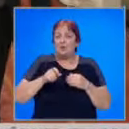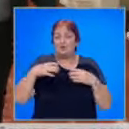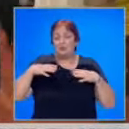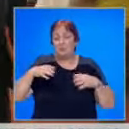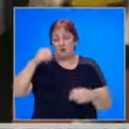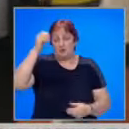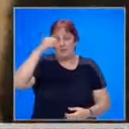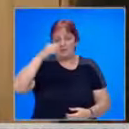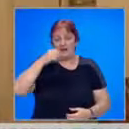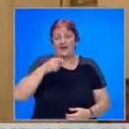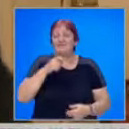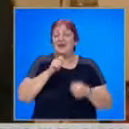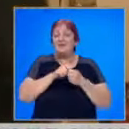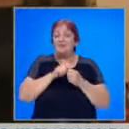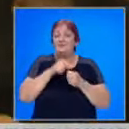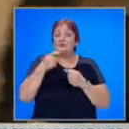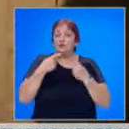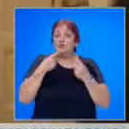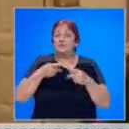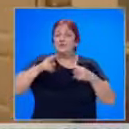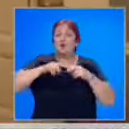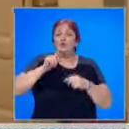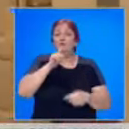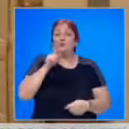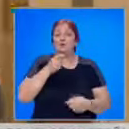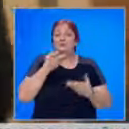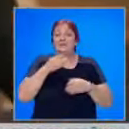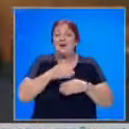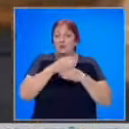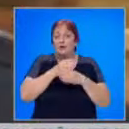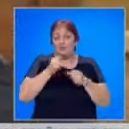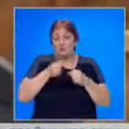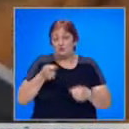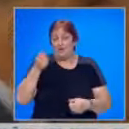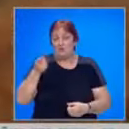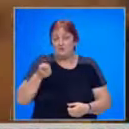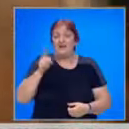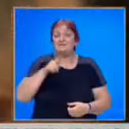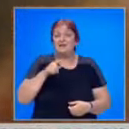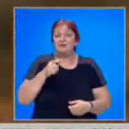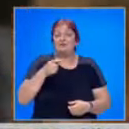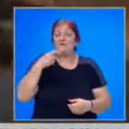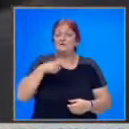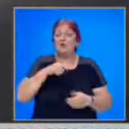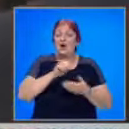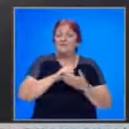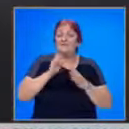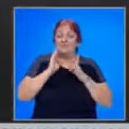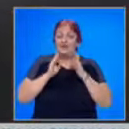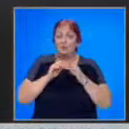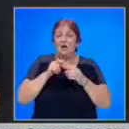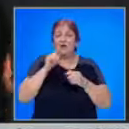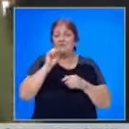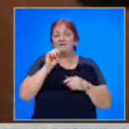от Демократична България. Той направи този коментар в отговор на въпрос, каква подкрепа очаква от тях, след като във свой пост във Фейсбук